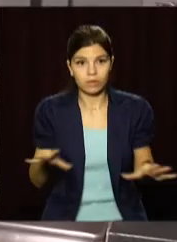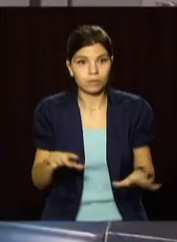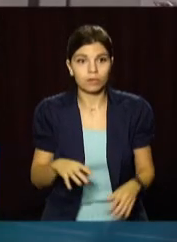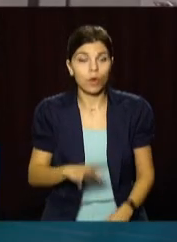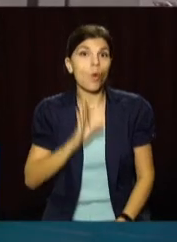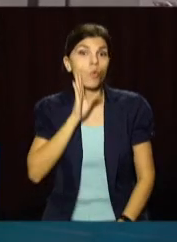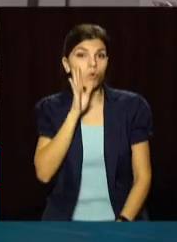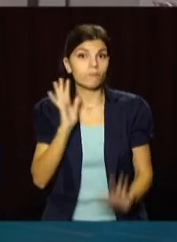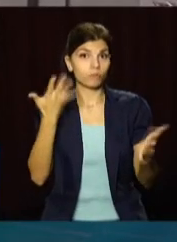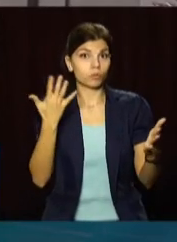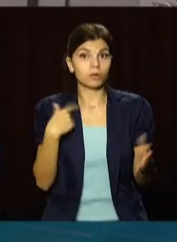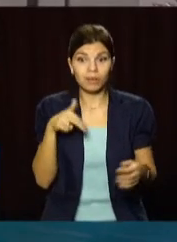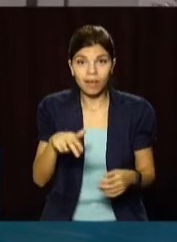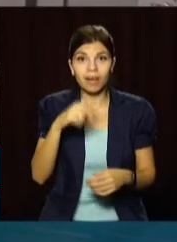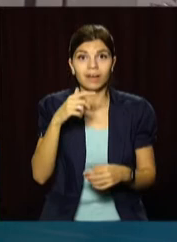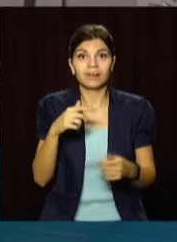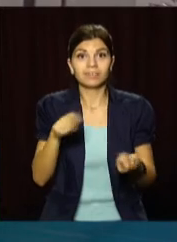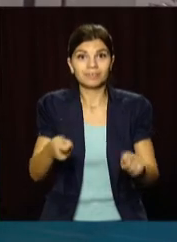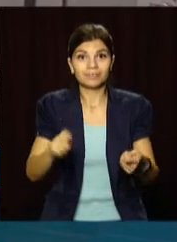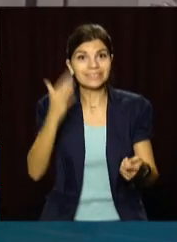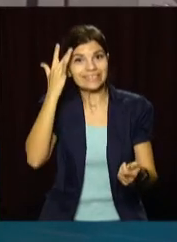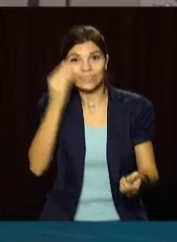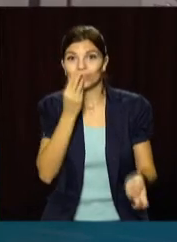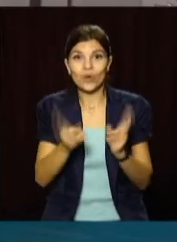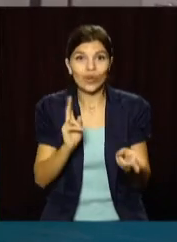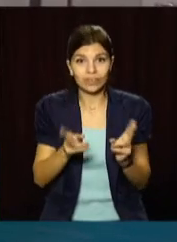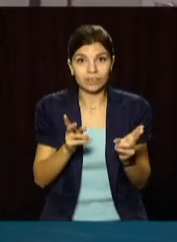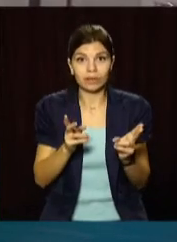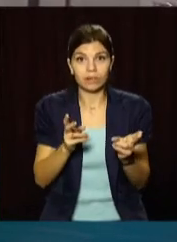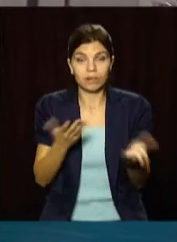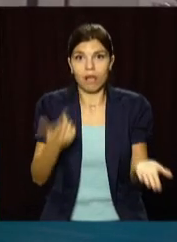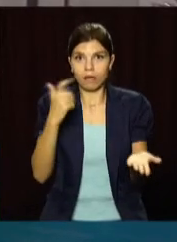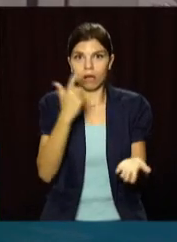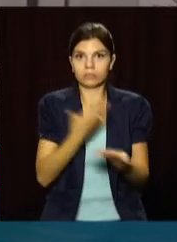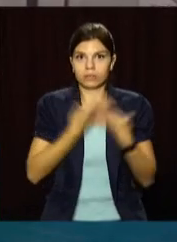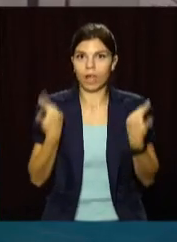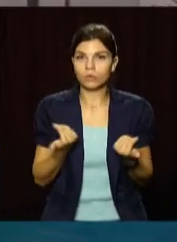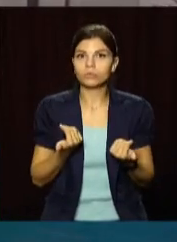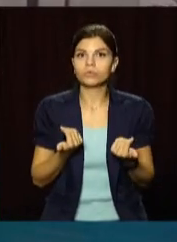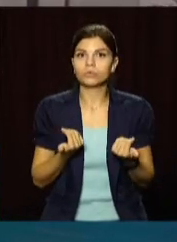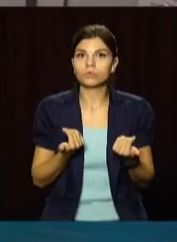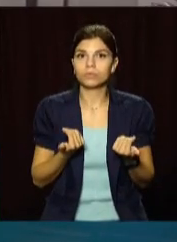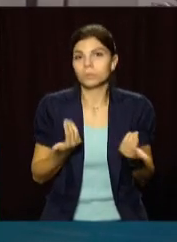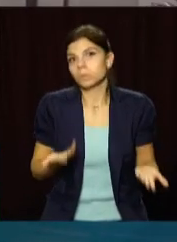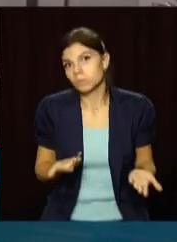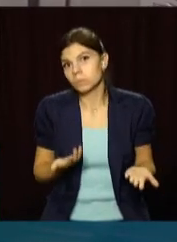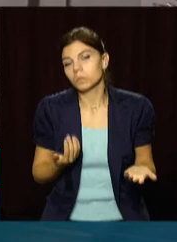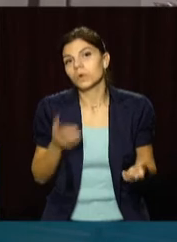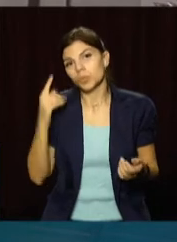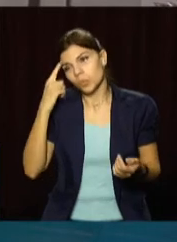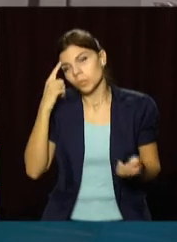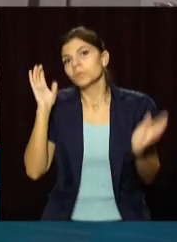Утром встала, підійшла до плити і газу немає. Ну, виробниця,